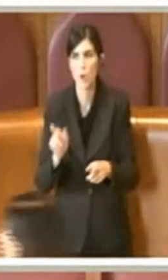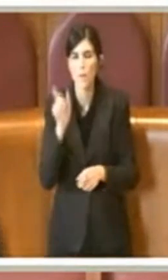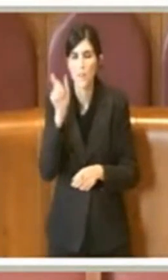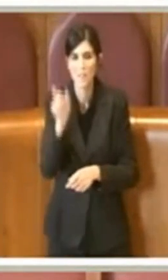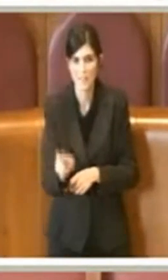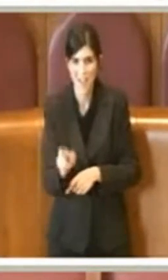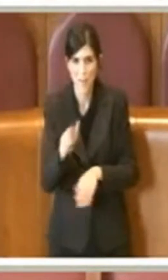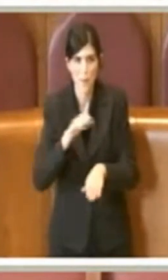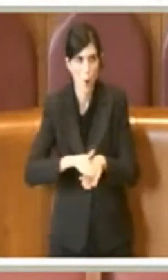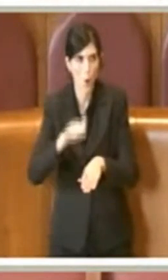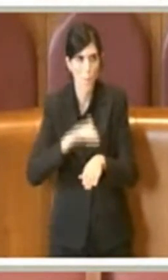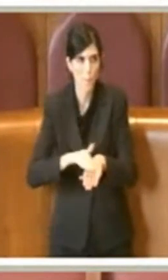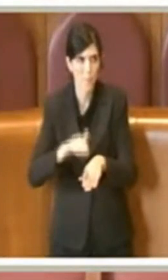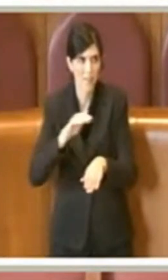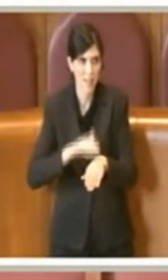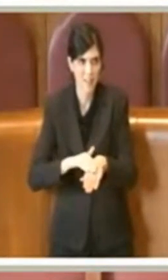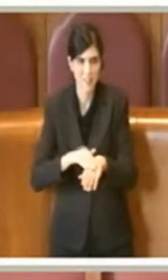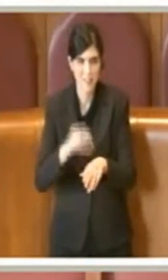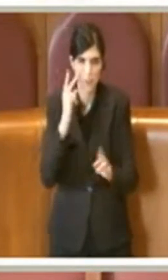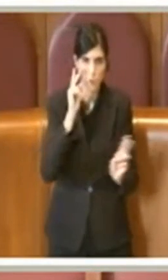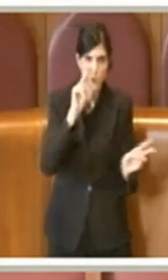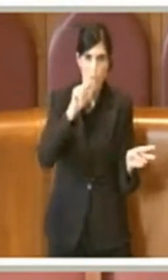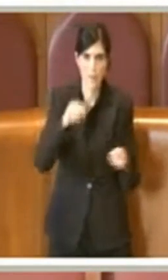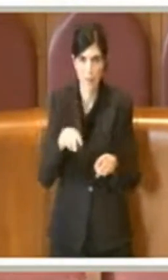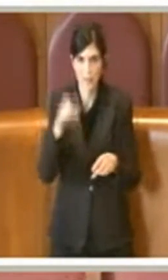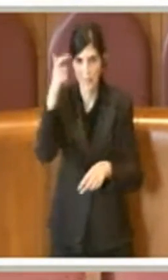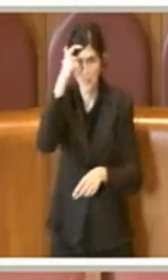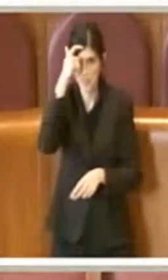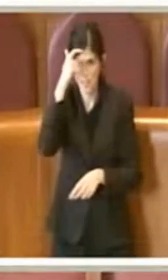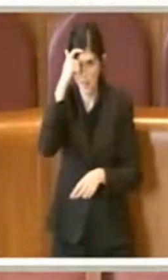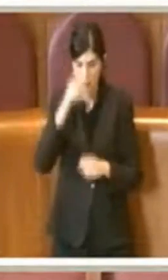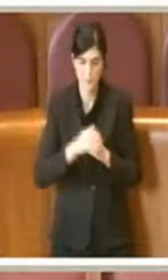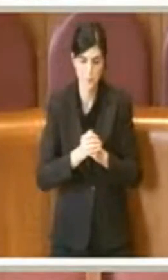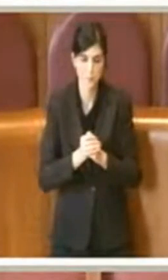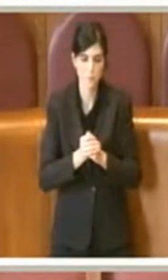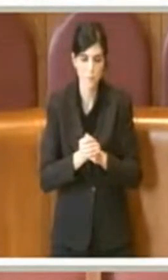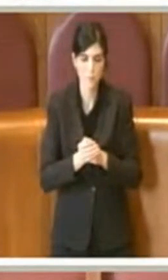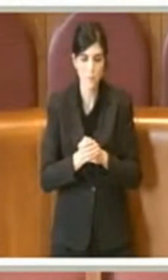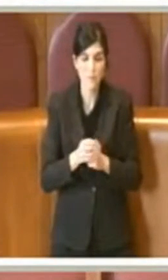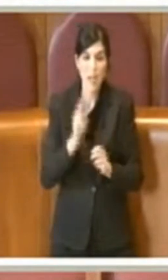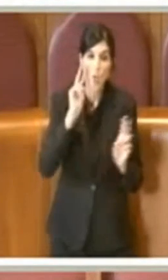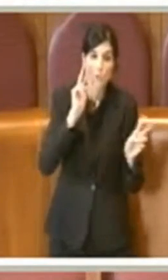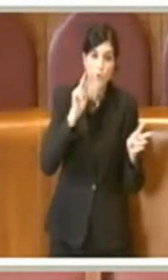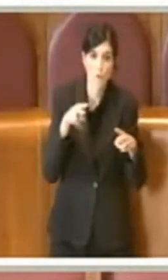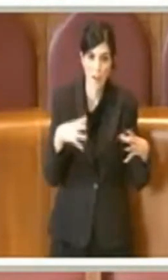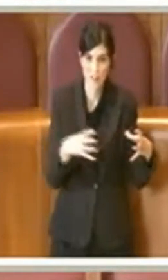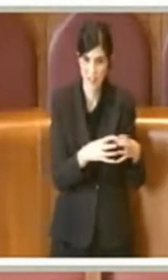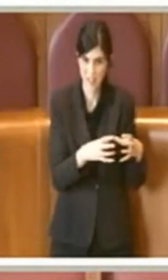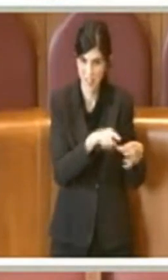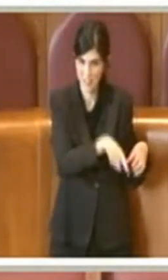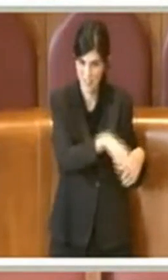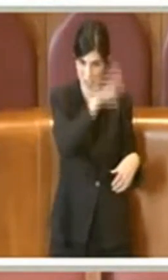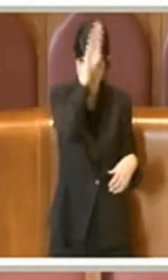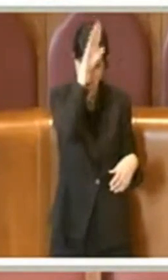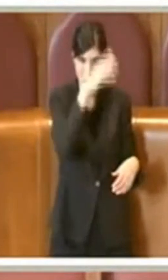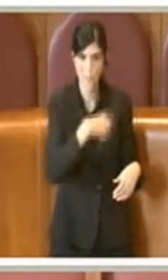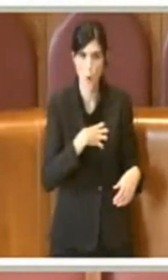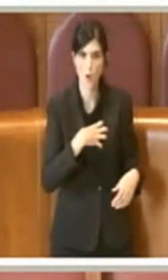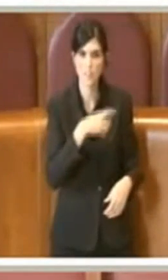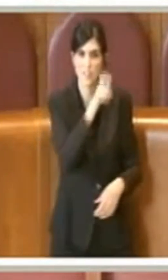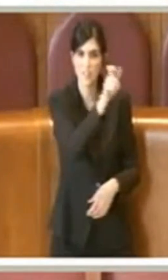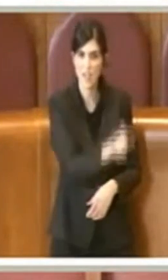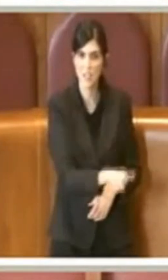delle competenze delle soprintendenze statali. La nostra soprintendenza ha a capo un assessore che